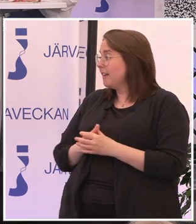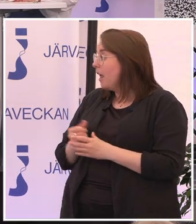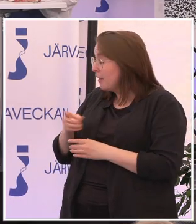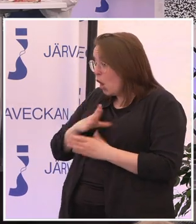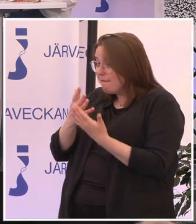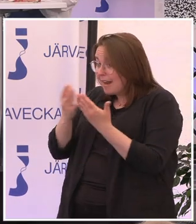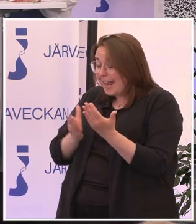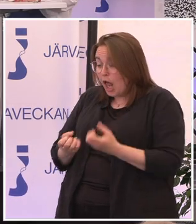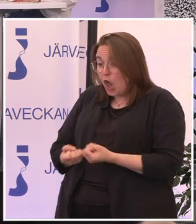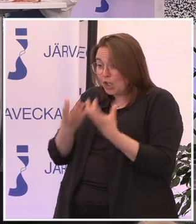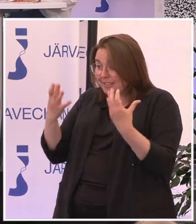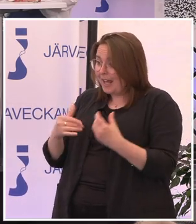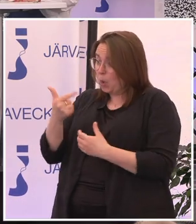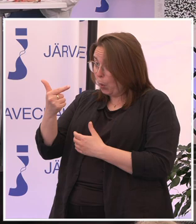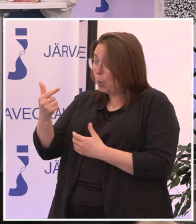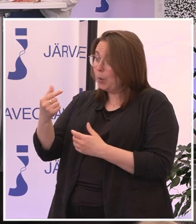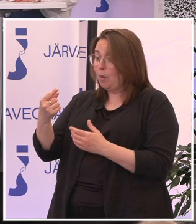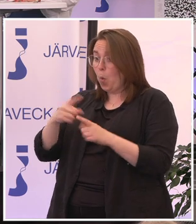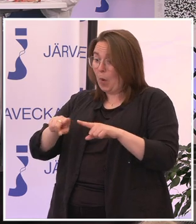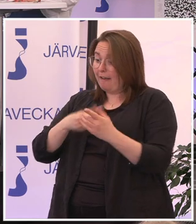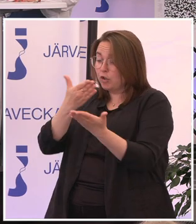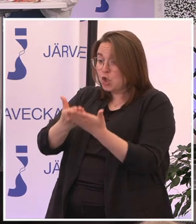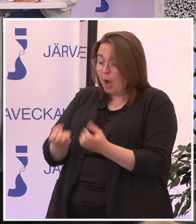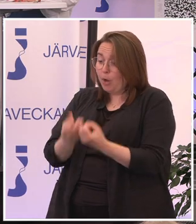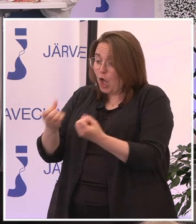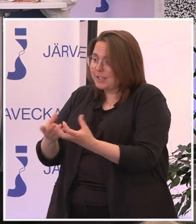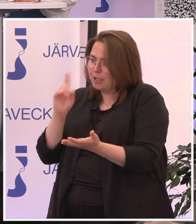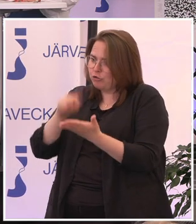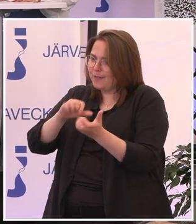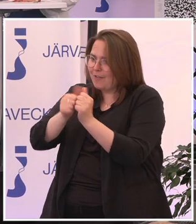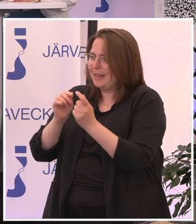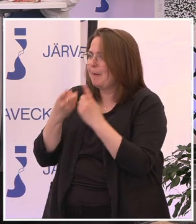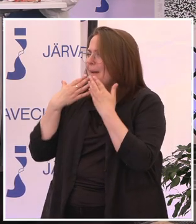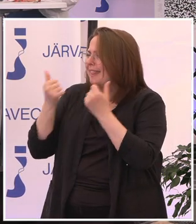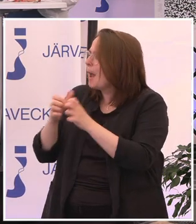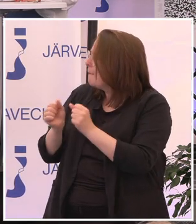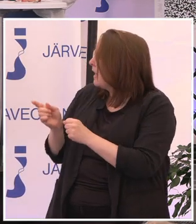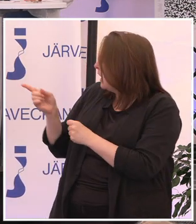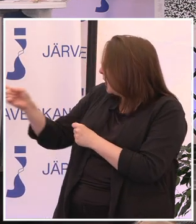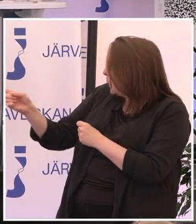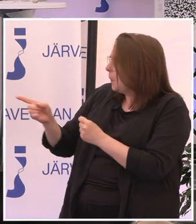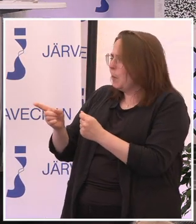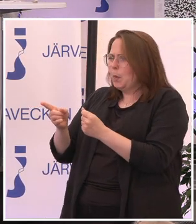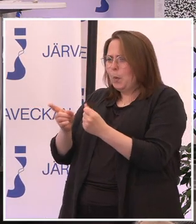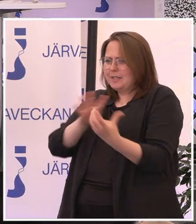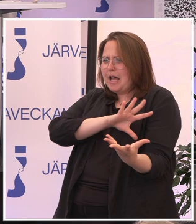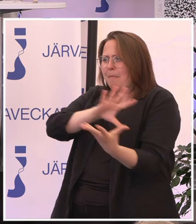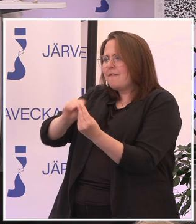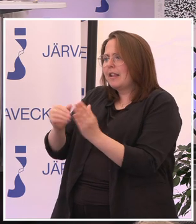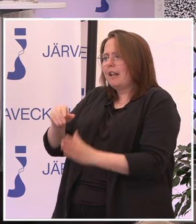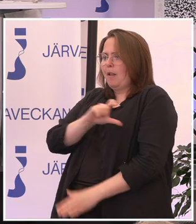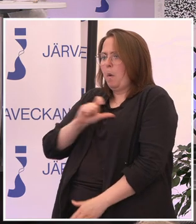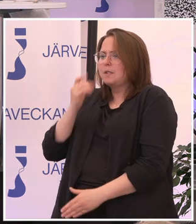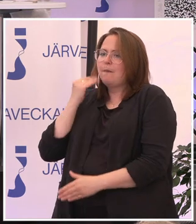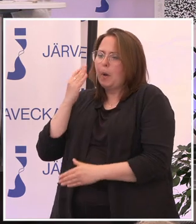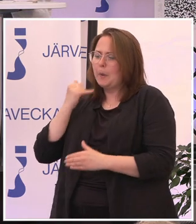rad lösningar, närmare bestämt sju stycken förslag i vart fall på förändring. Precis. Men när du drog denna sammanfattning för oss så